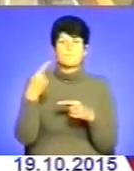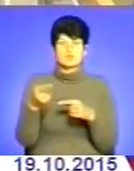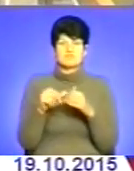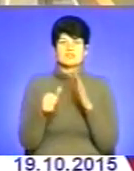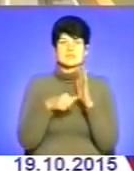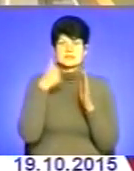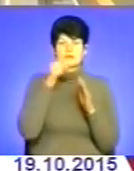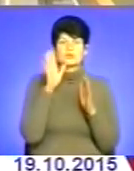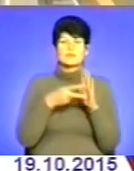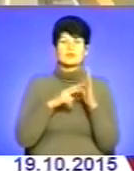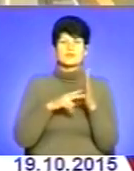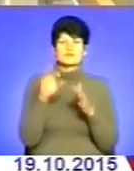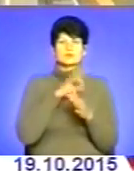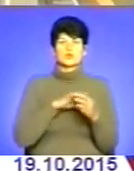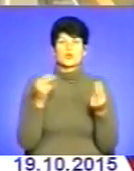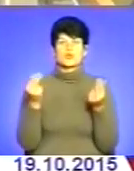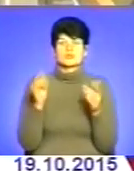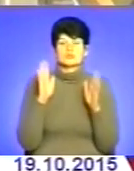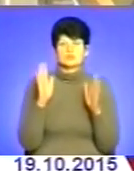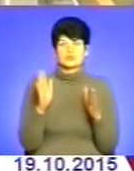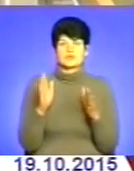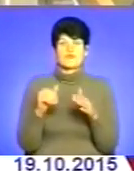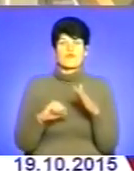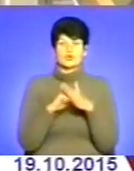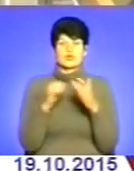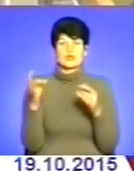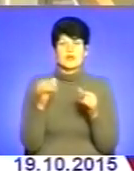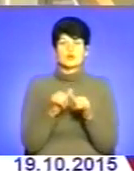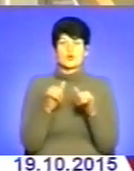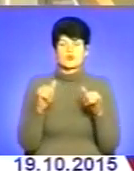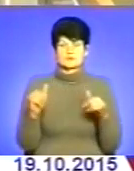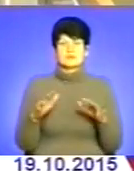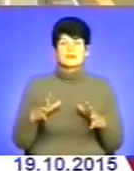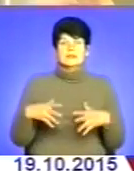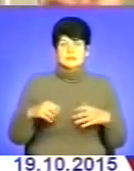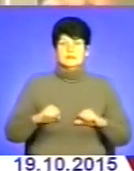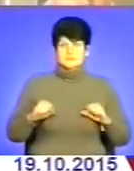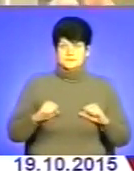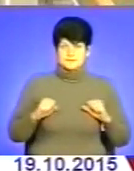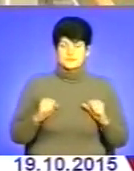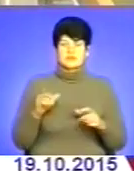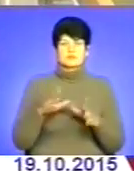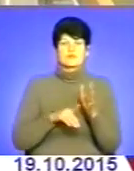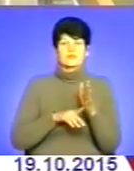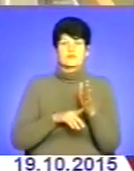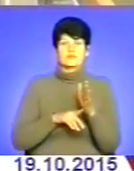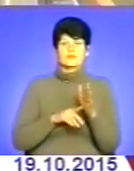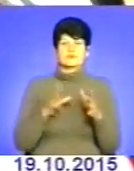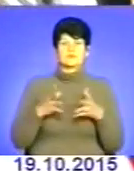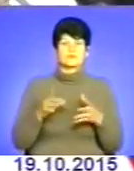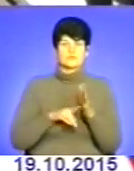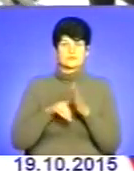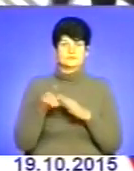планування, щоб усвоїти кошти, якщо будуть в'єдні з фонду регіонального розвитку, ми для цього всі сили прикладемо, щоб запустити плавальний басейн